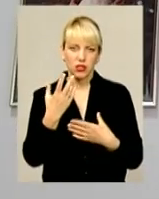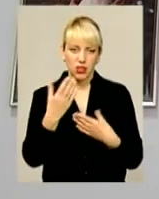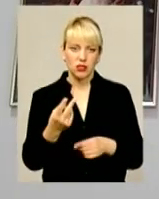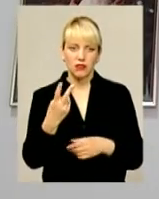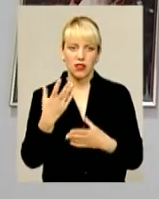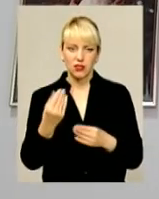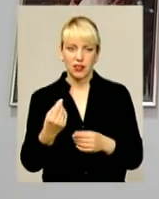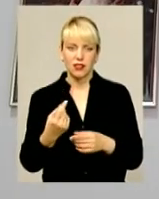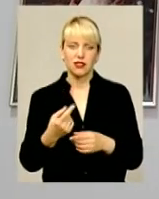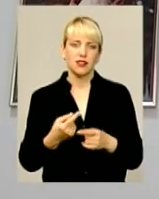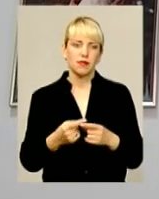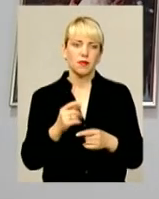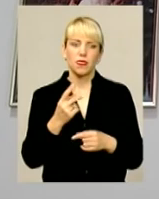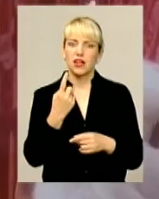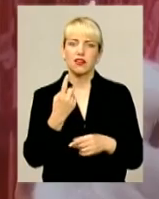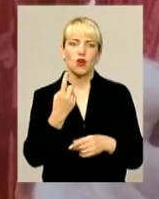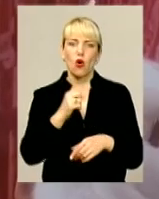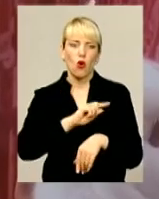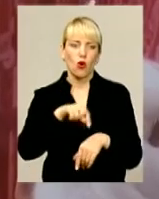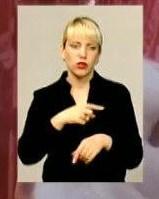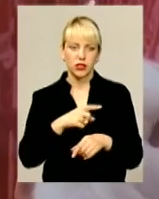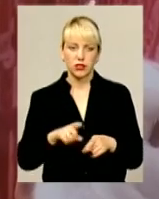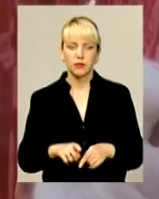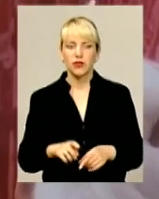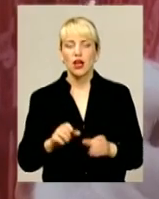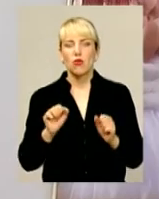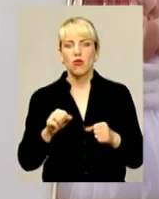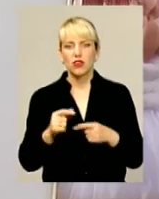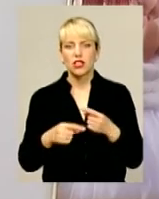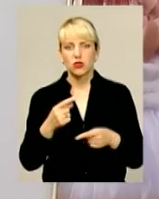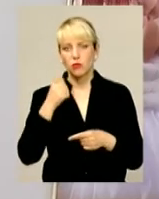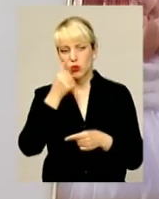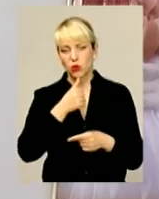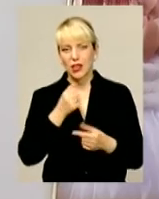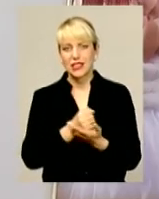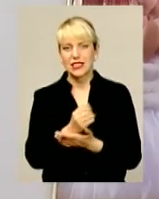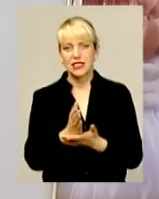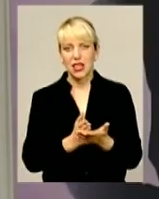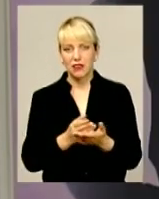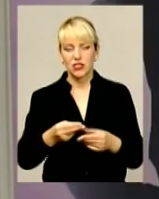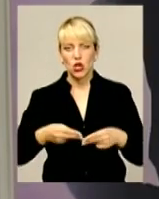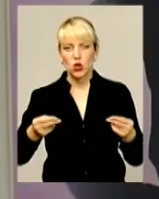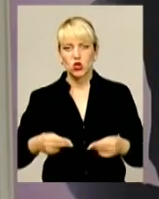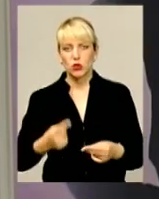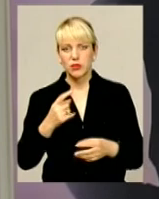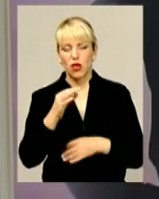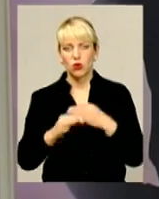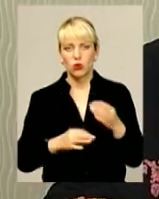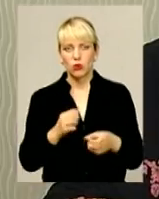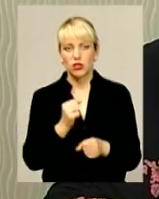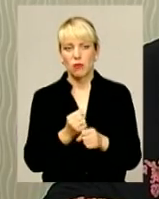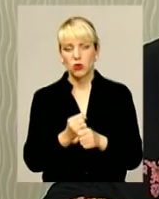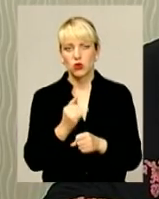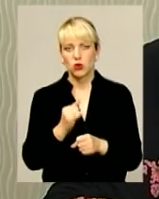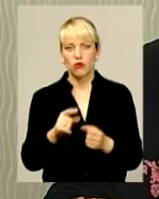навіть і одної, і двох годин. Ймовірно, що з наступного року сервіс «Шлюб за добу» запрацює вже й у Хмельницькому.